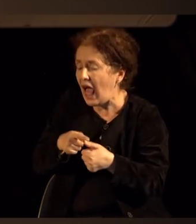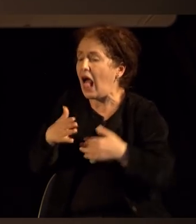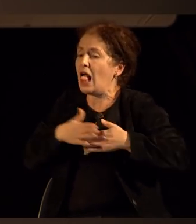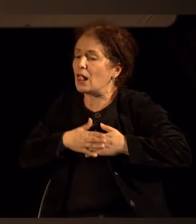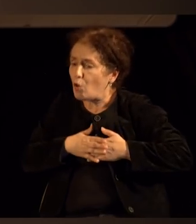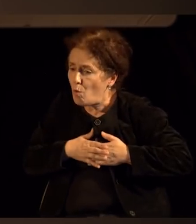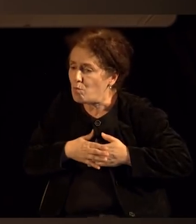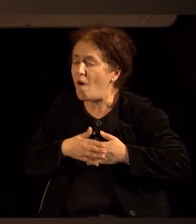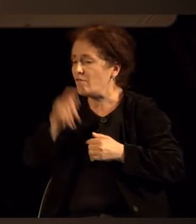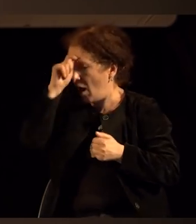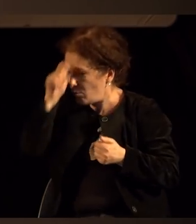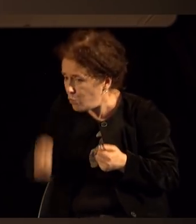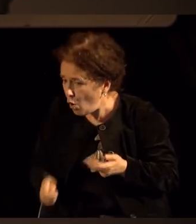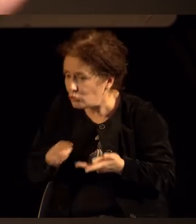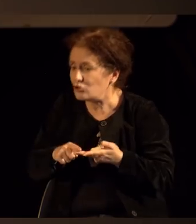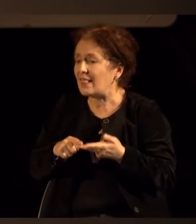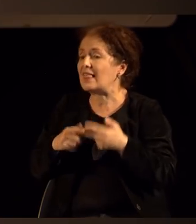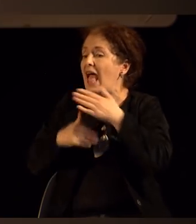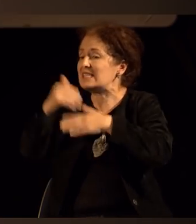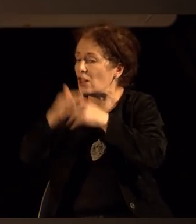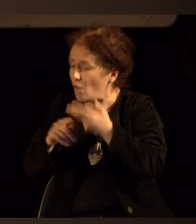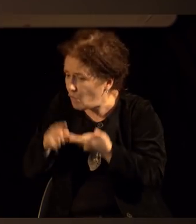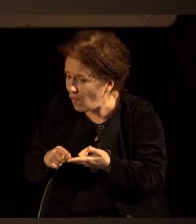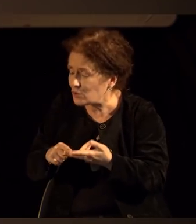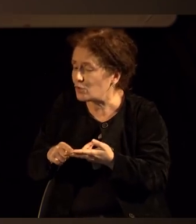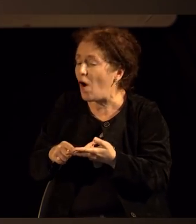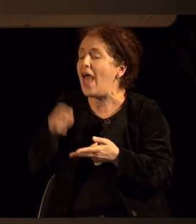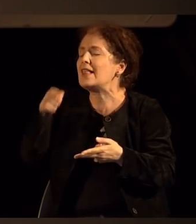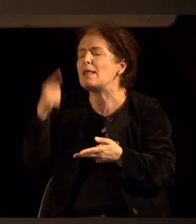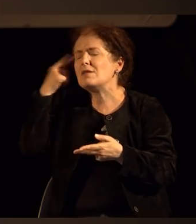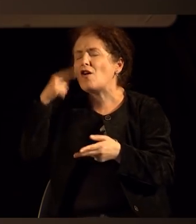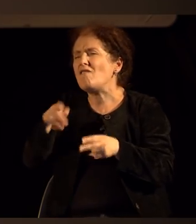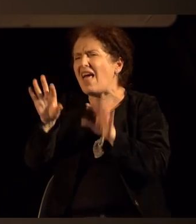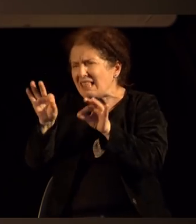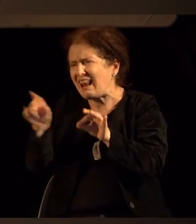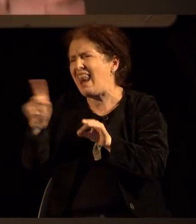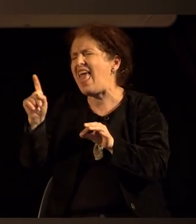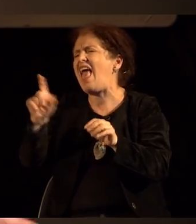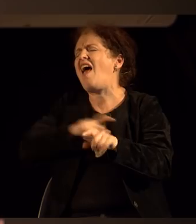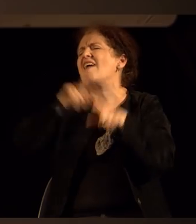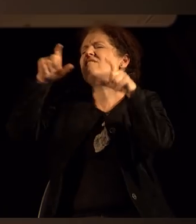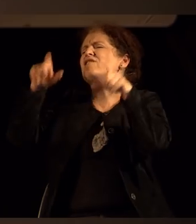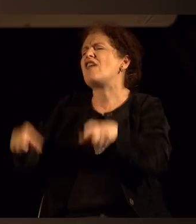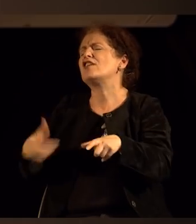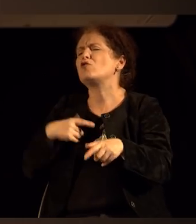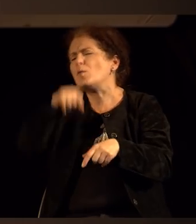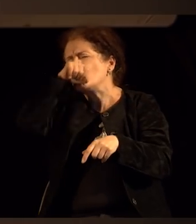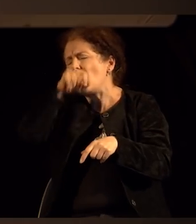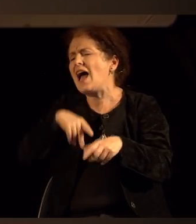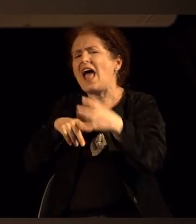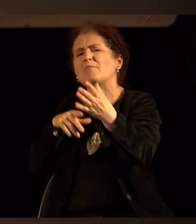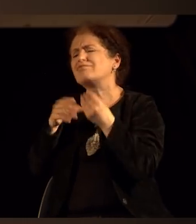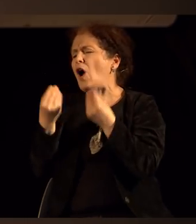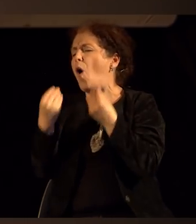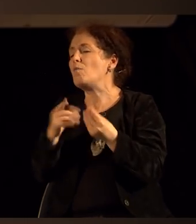безвременост. Некој си го викаа тоа поетски вечност и сака да останат так. И затоа